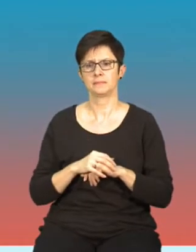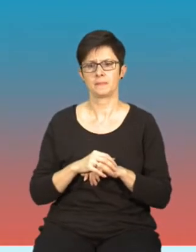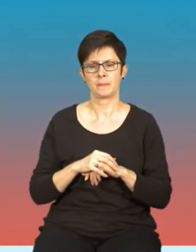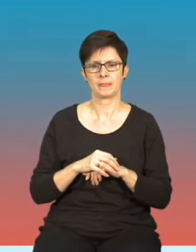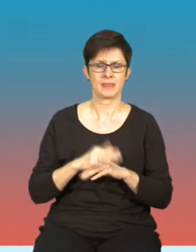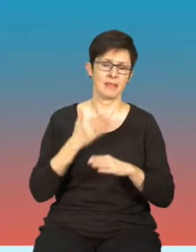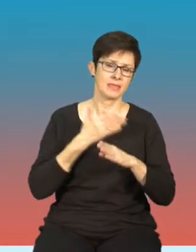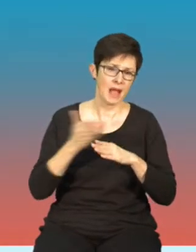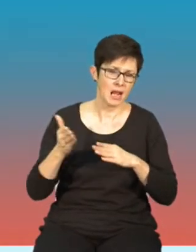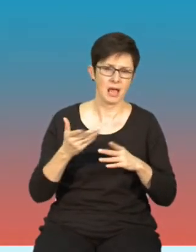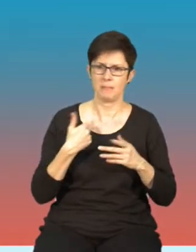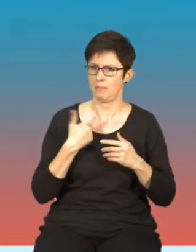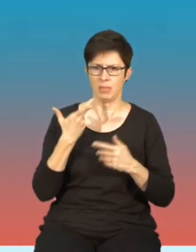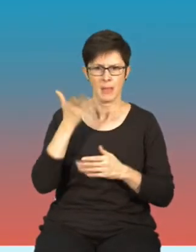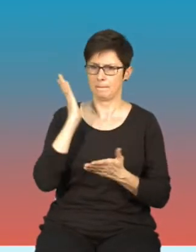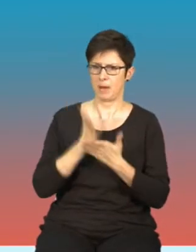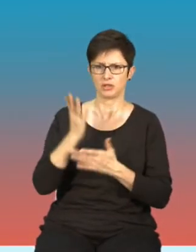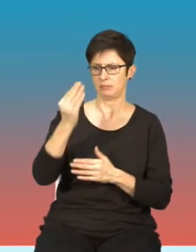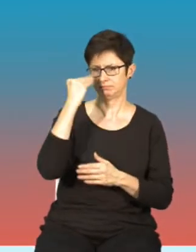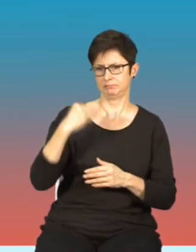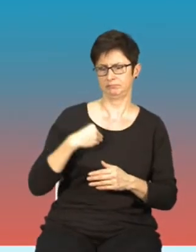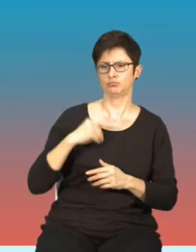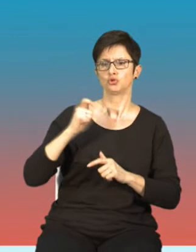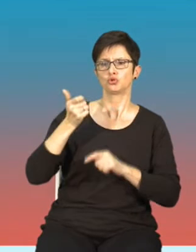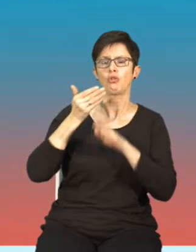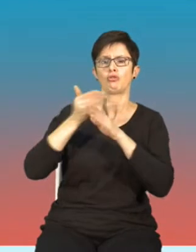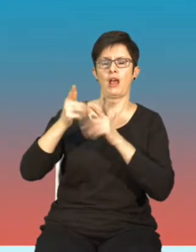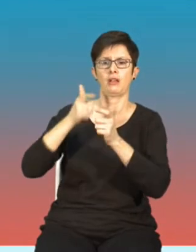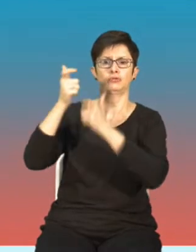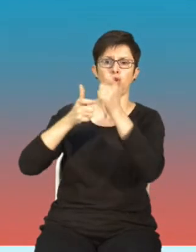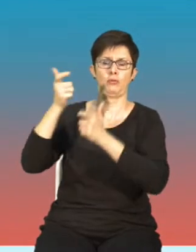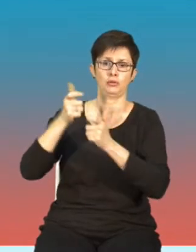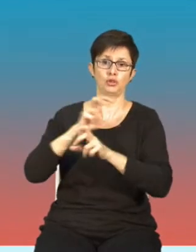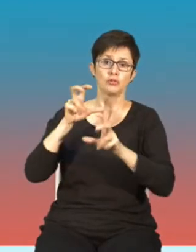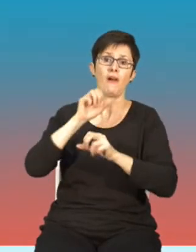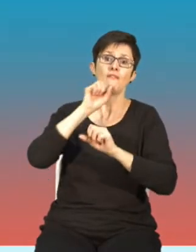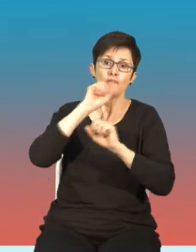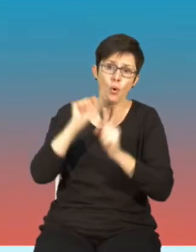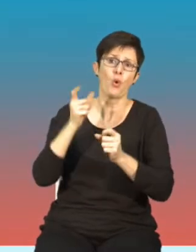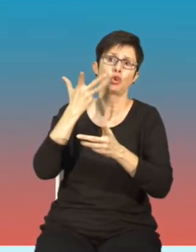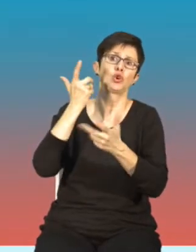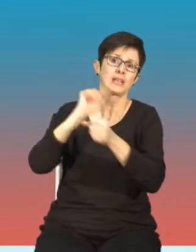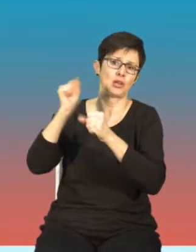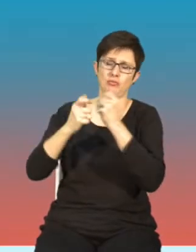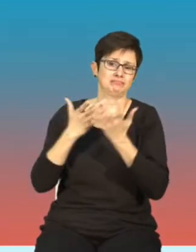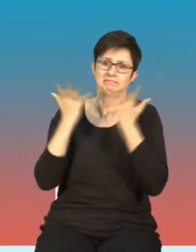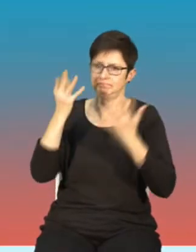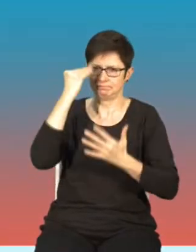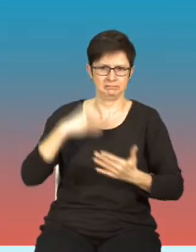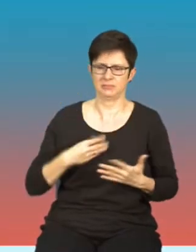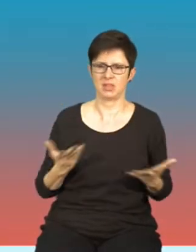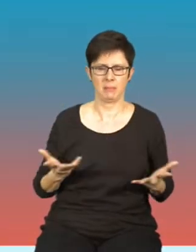nadal nie zostaniemy poinformowani, co dalej się zadziało i czy w ogóle. Jeżeli chodzi